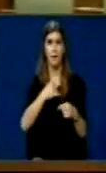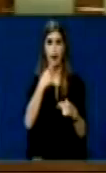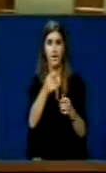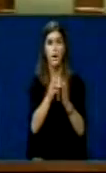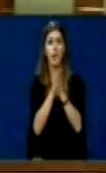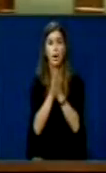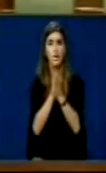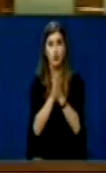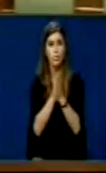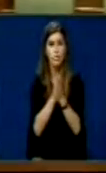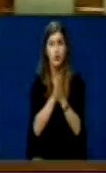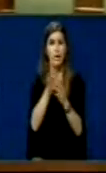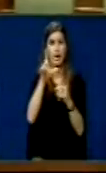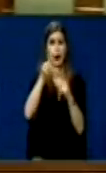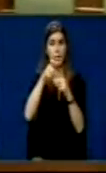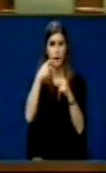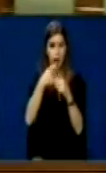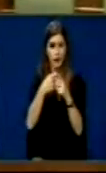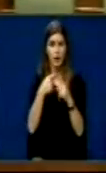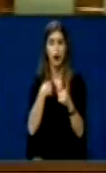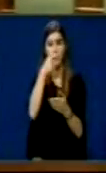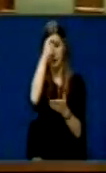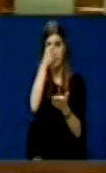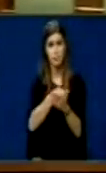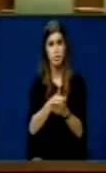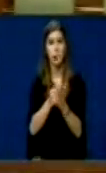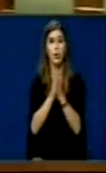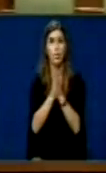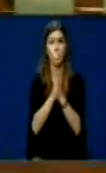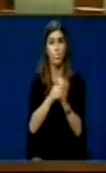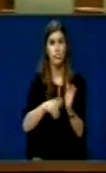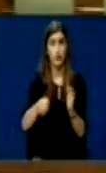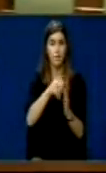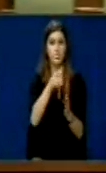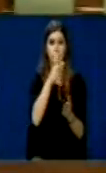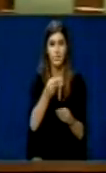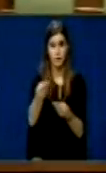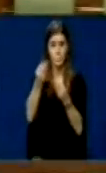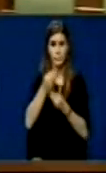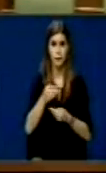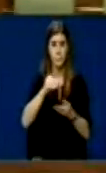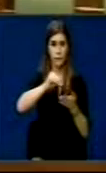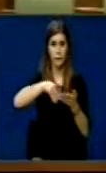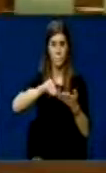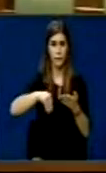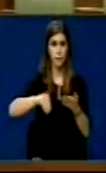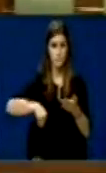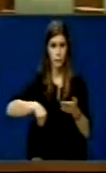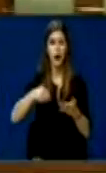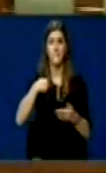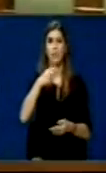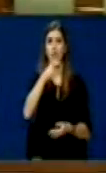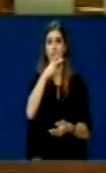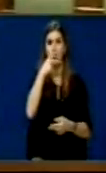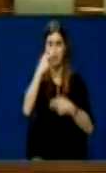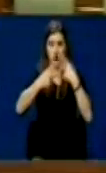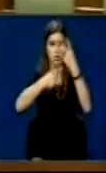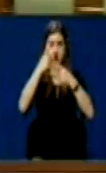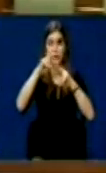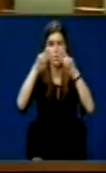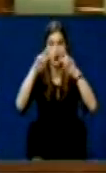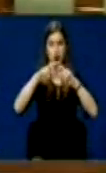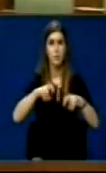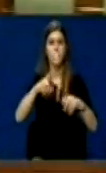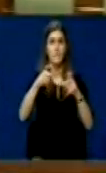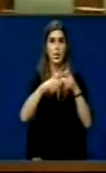Deputet Tlëdëkes, kolekët e respektum Tlëdëkes në mbëdhonë në nëshkimet përhetim. Përhetim parlamentar. Jumë kini